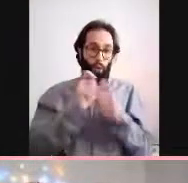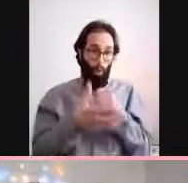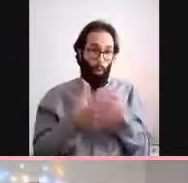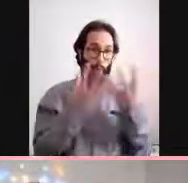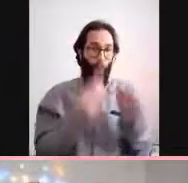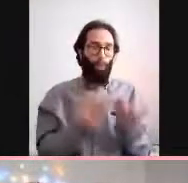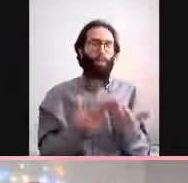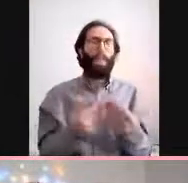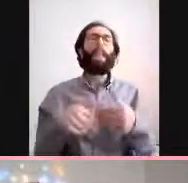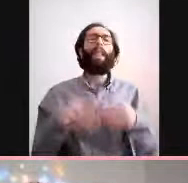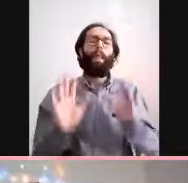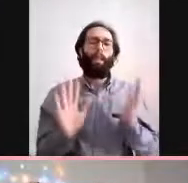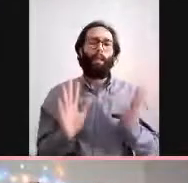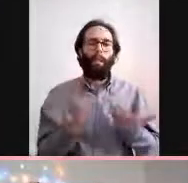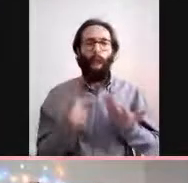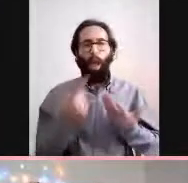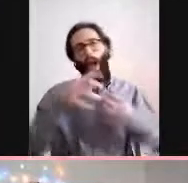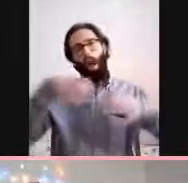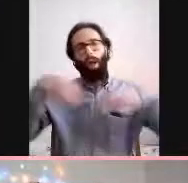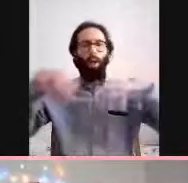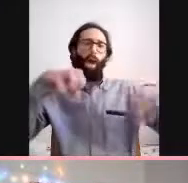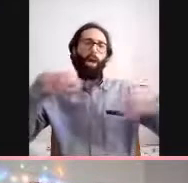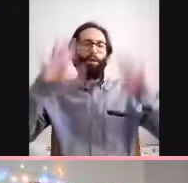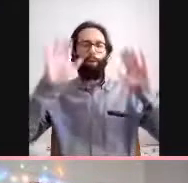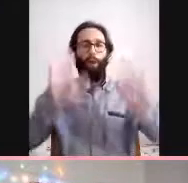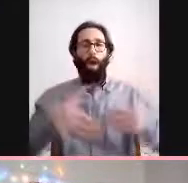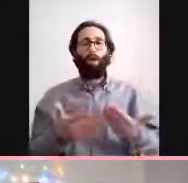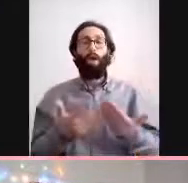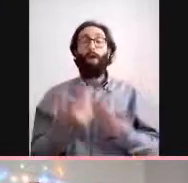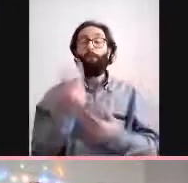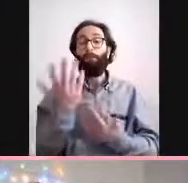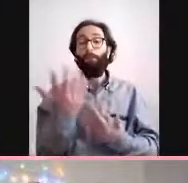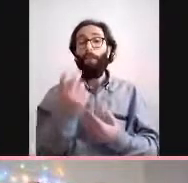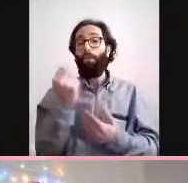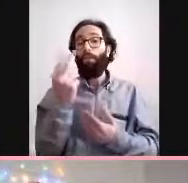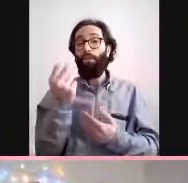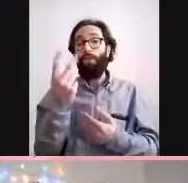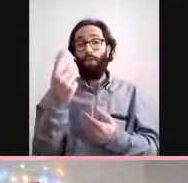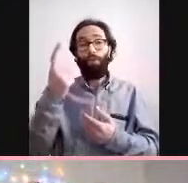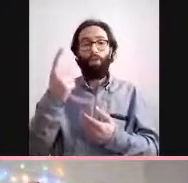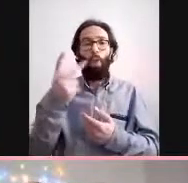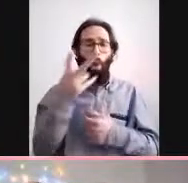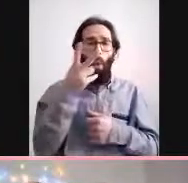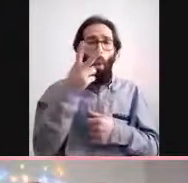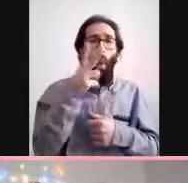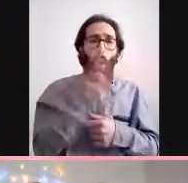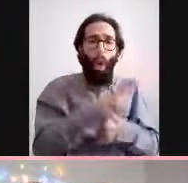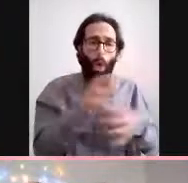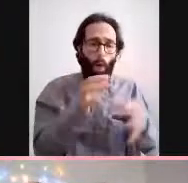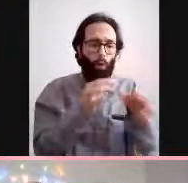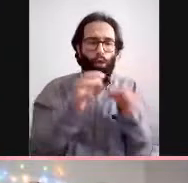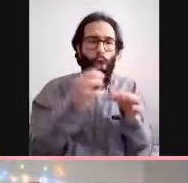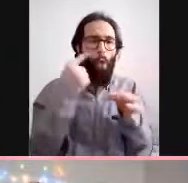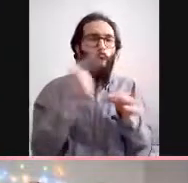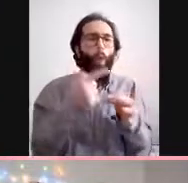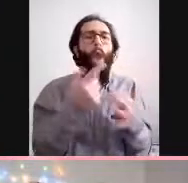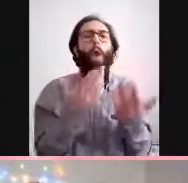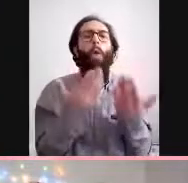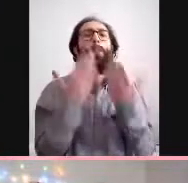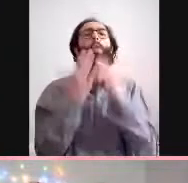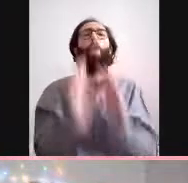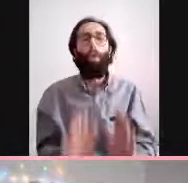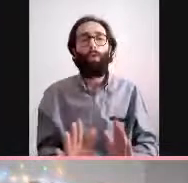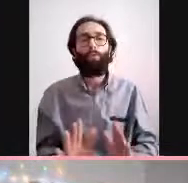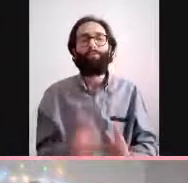virüs zaten ölü dokuda kalmaz o da var canlı iken bakmak lazımdı o